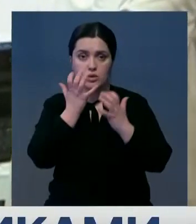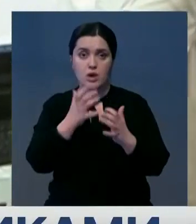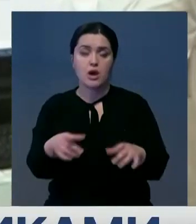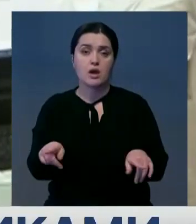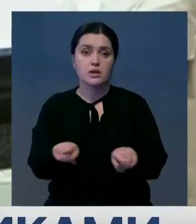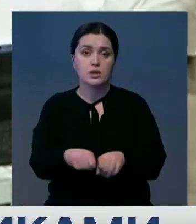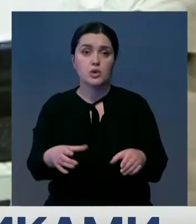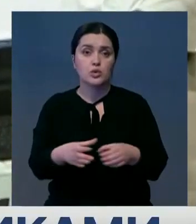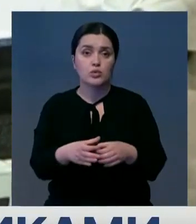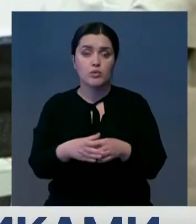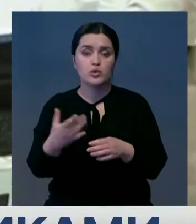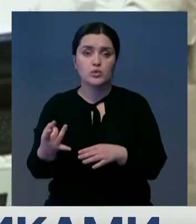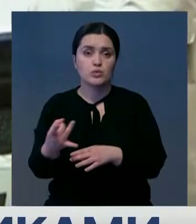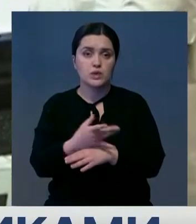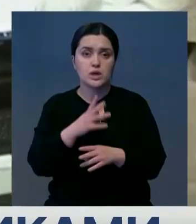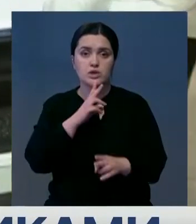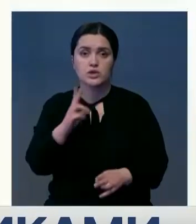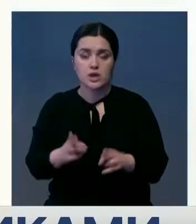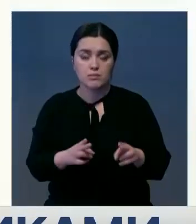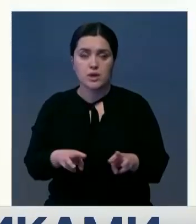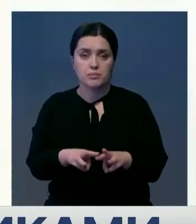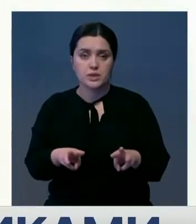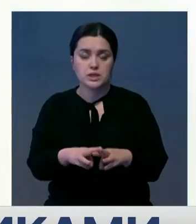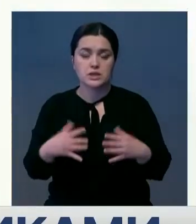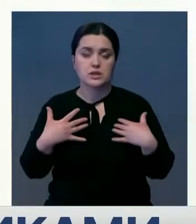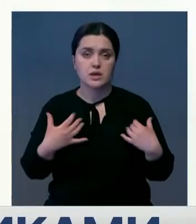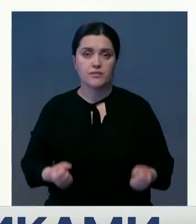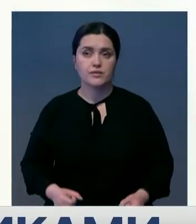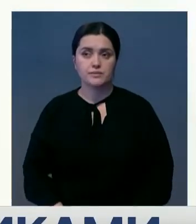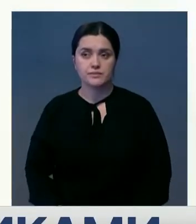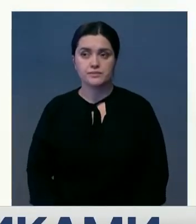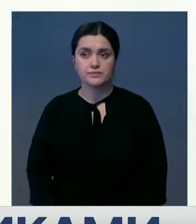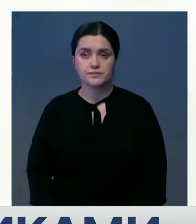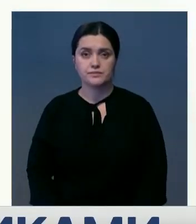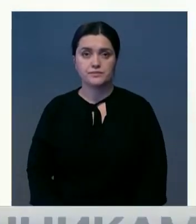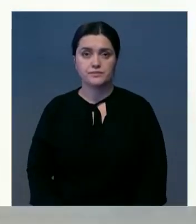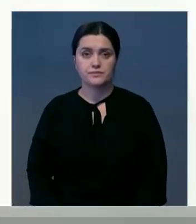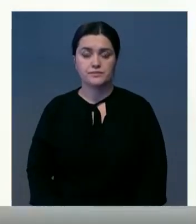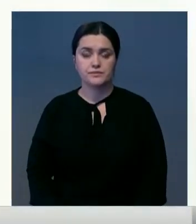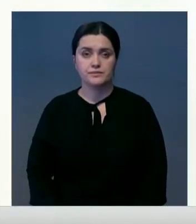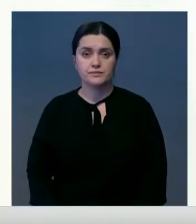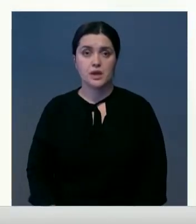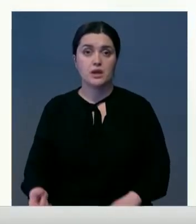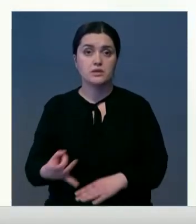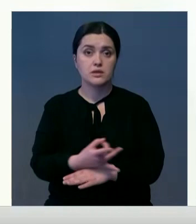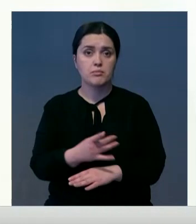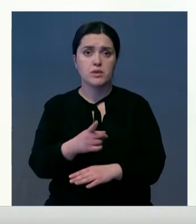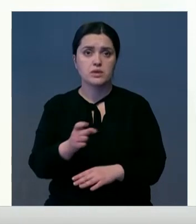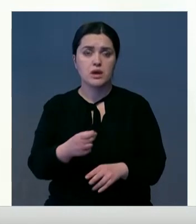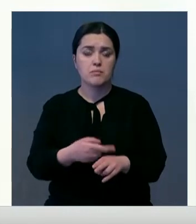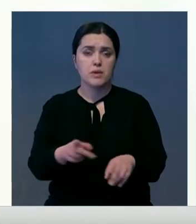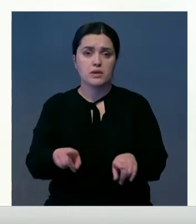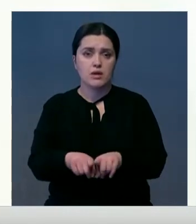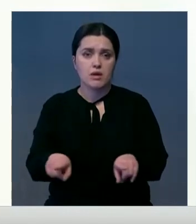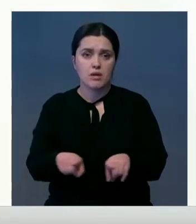таких групп Фейсбук уже удалил после жалобы Минздрава. Удалили не совсем за то, что они против, а за деструктивную деятельность,